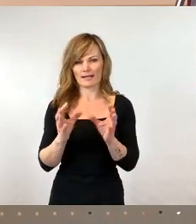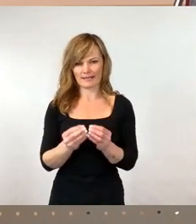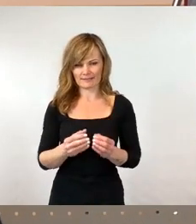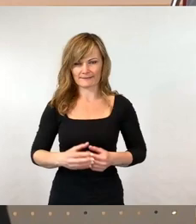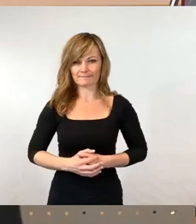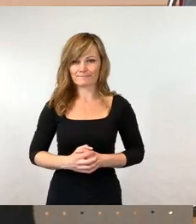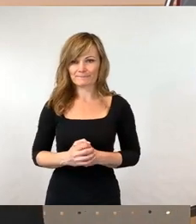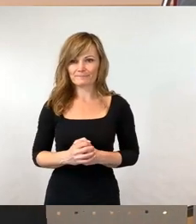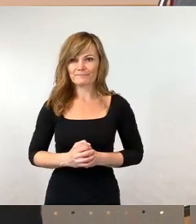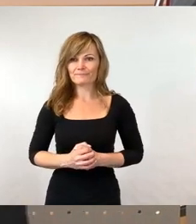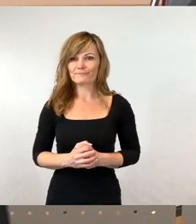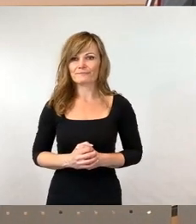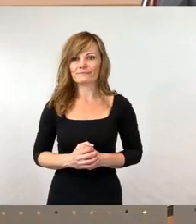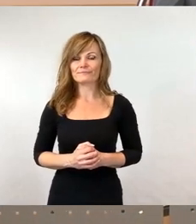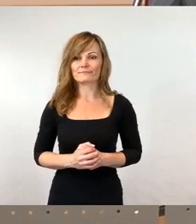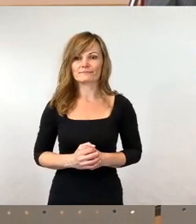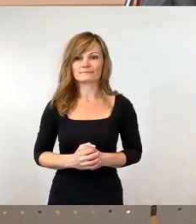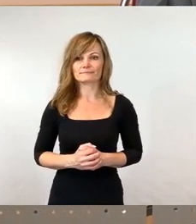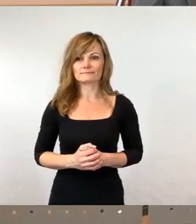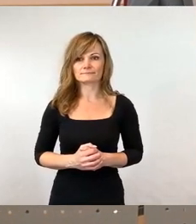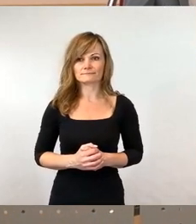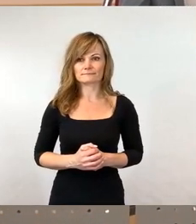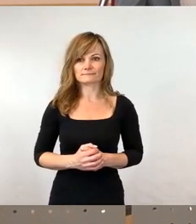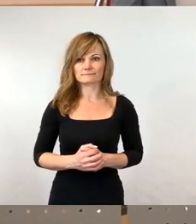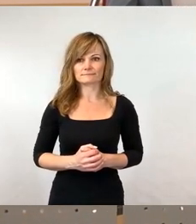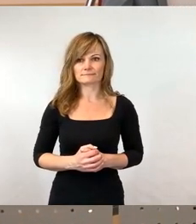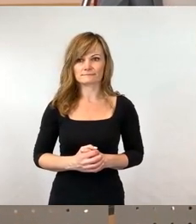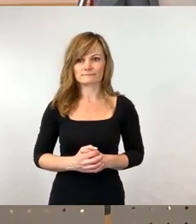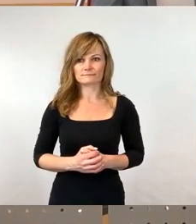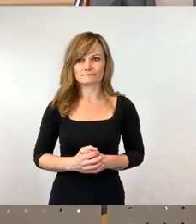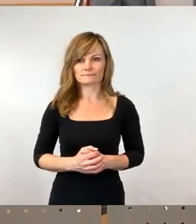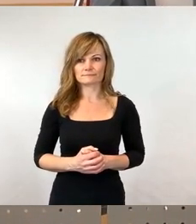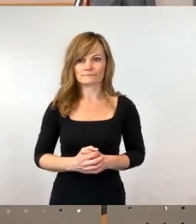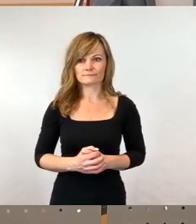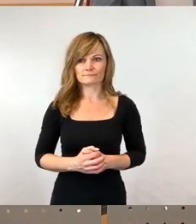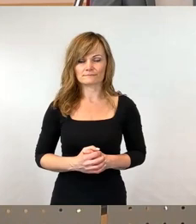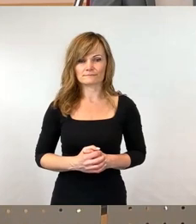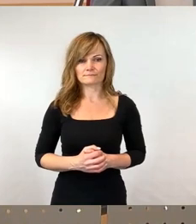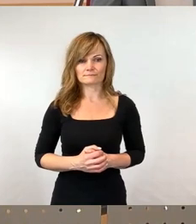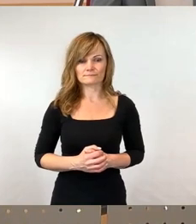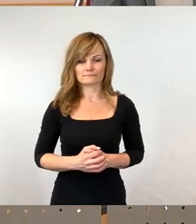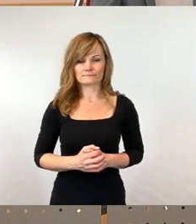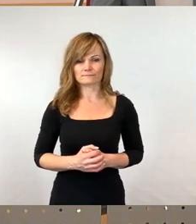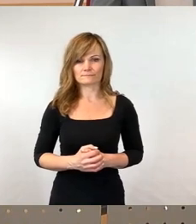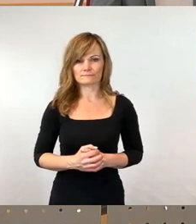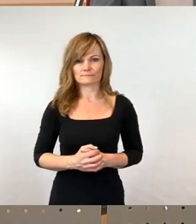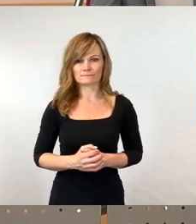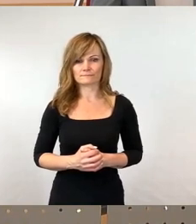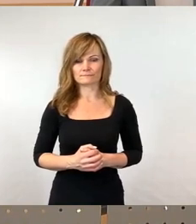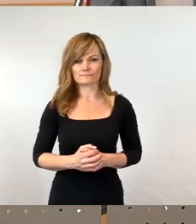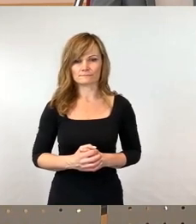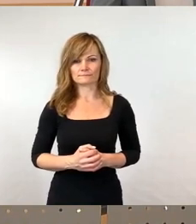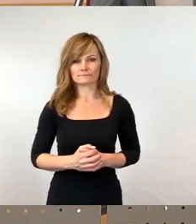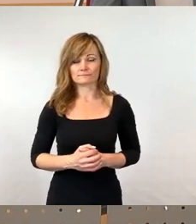Also, es gilt natürlich jetzt, bevor er dann in Ihre reinkommen darf, dass die